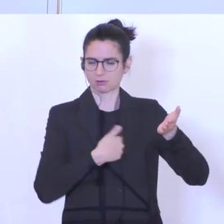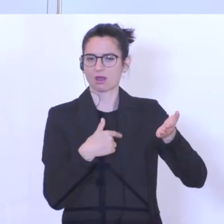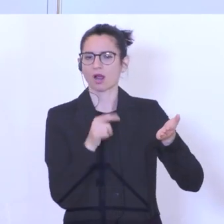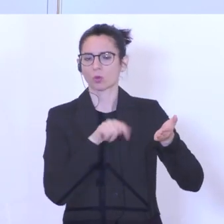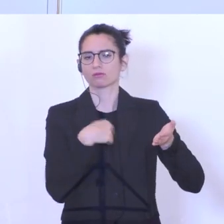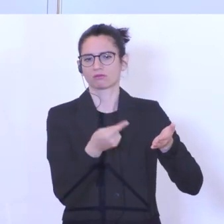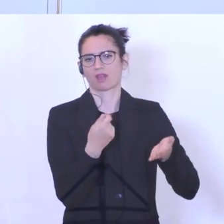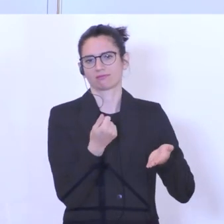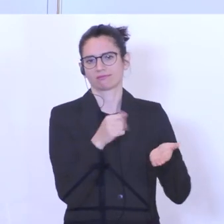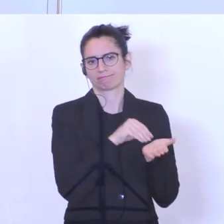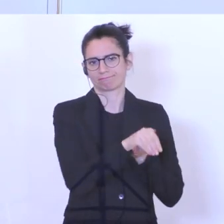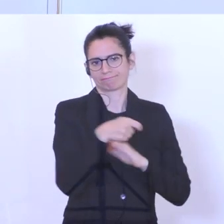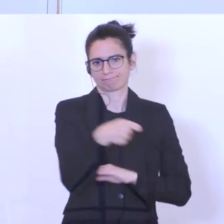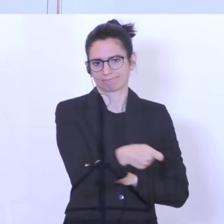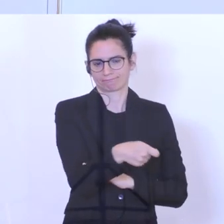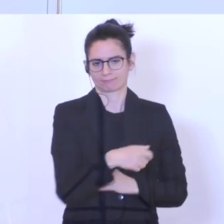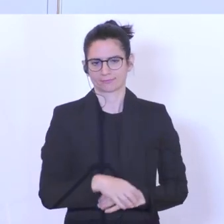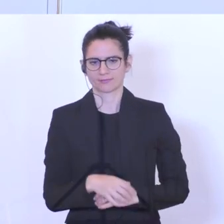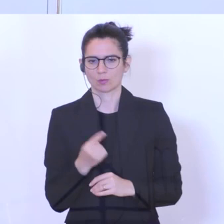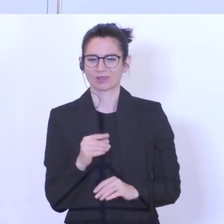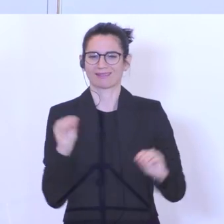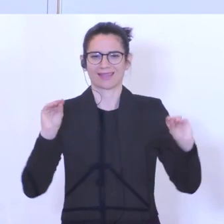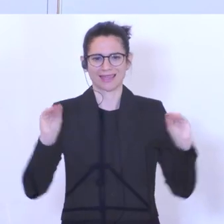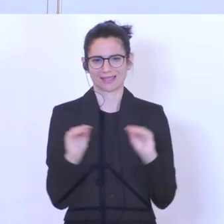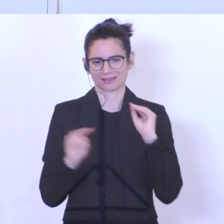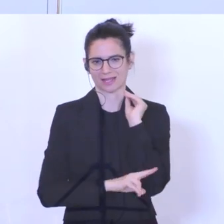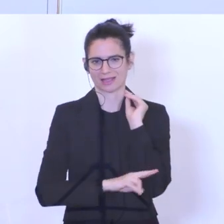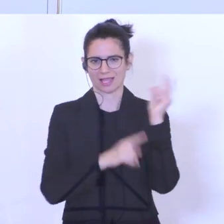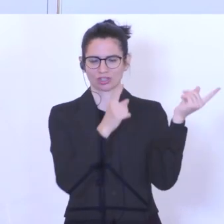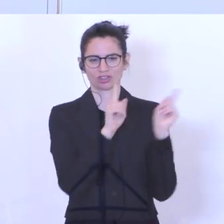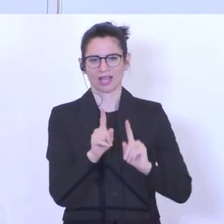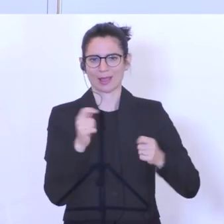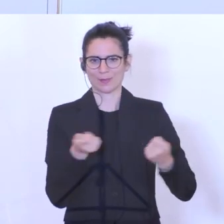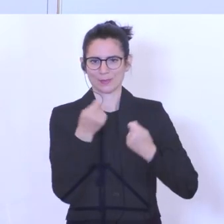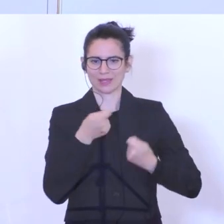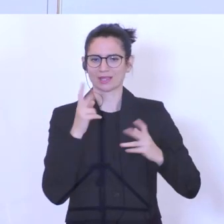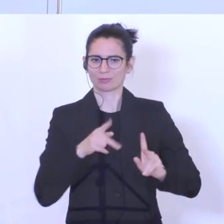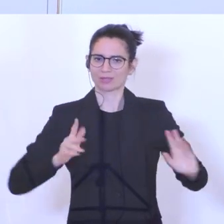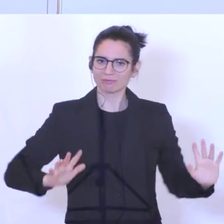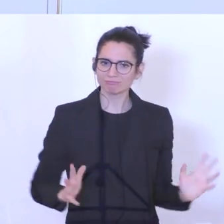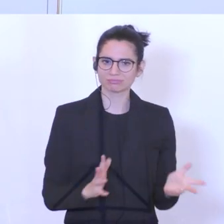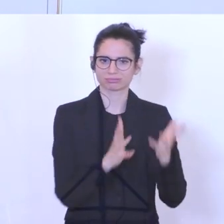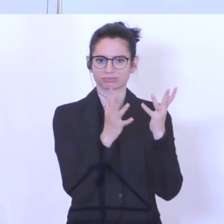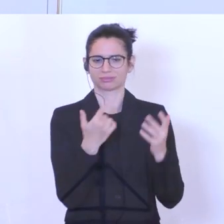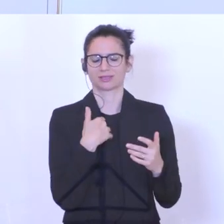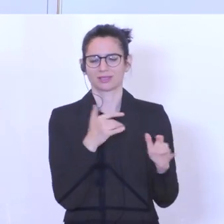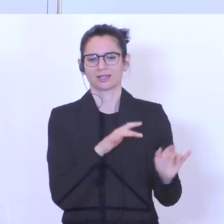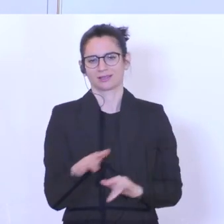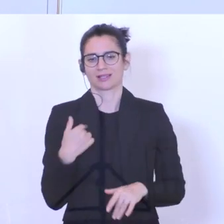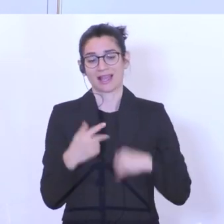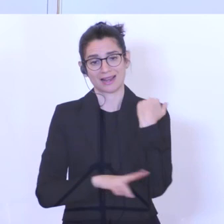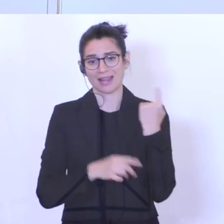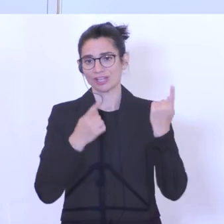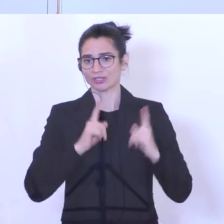können. Wir fördern damit die Schaffung echter Lehrstellen in den Betrieben, denn letztendlich geht es darum, dass diese